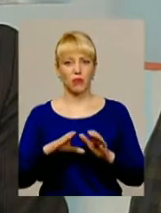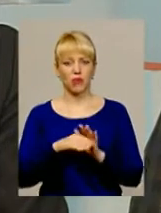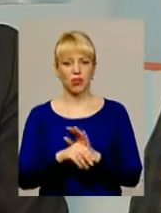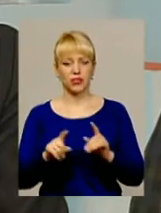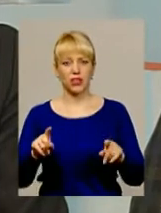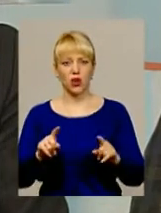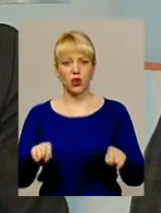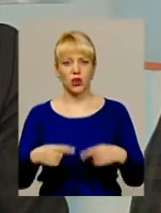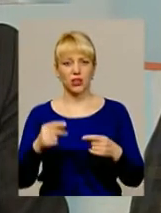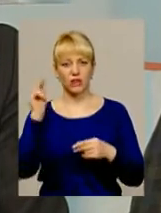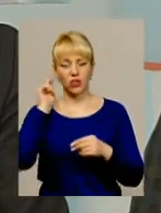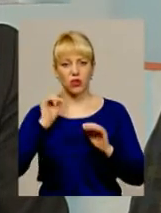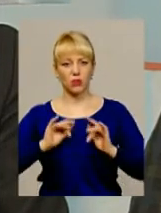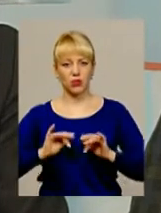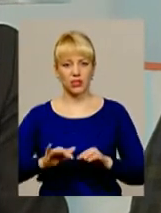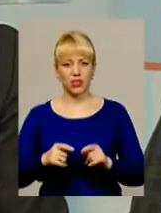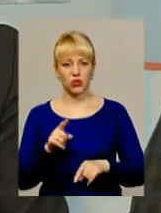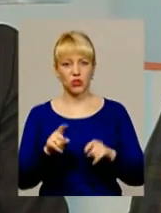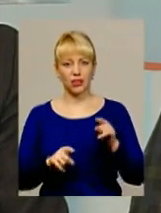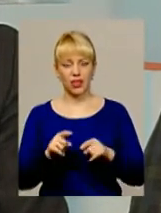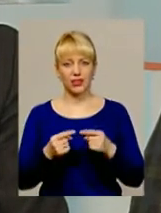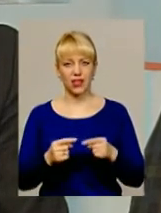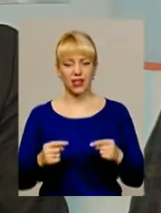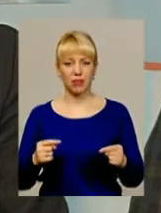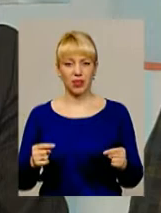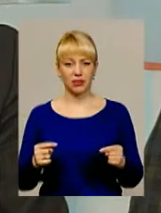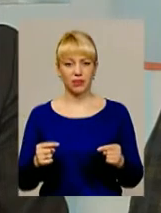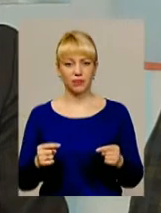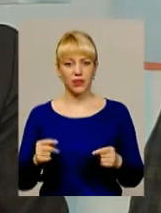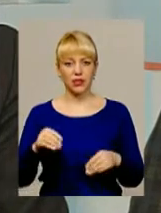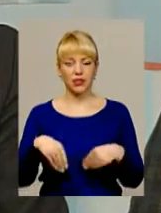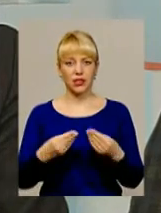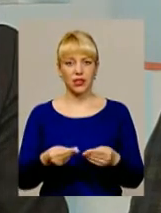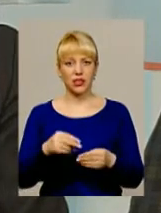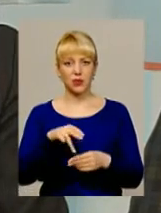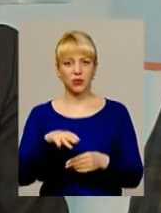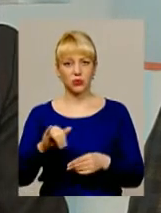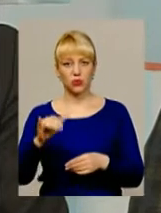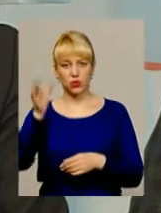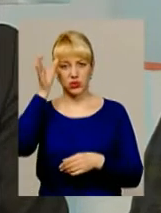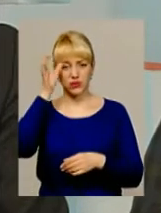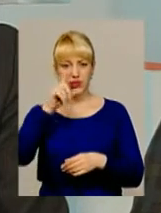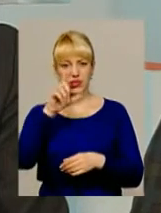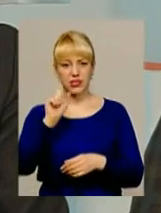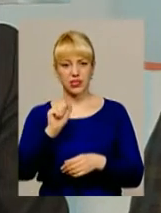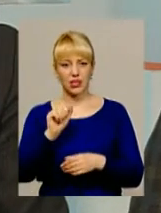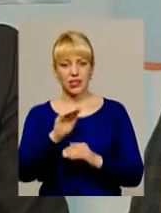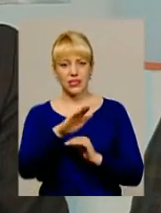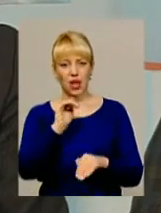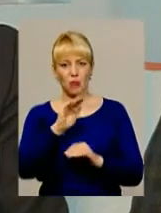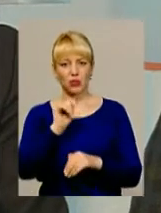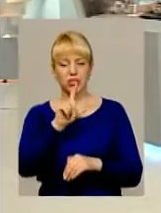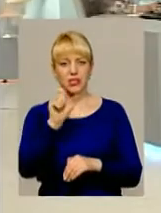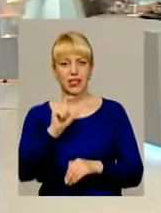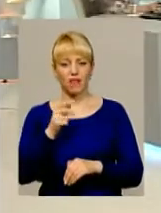організацію навчального процесу деякі елементи надання професійно-технічної освіти запосичені з європейських